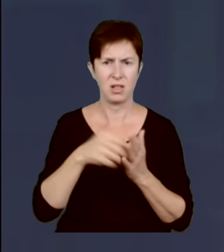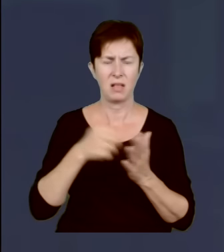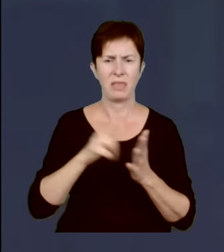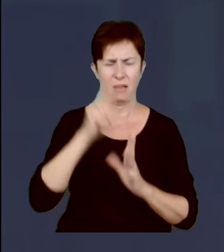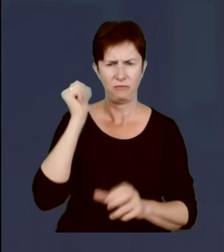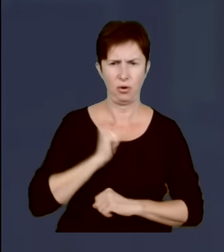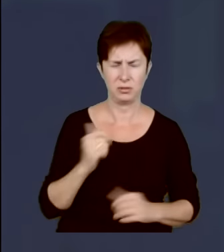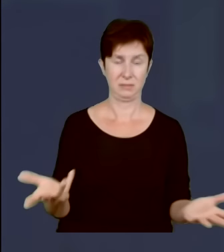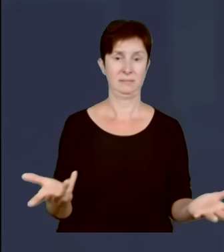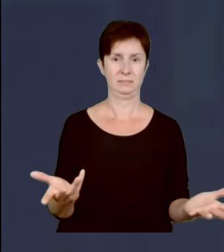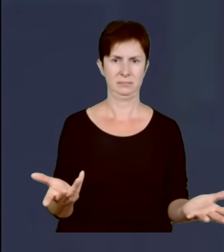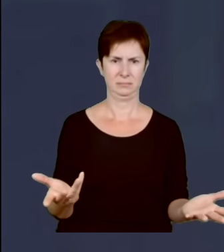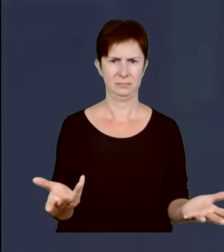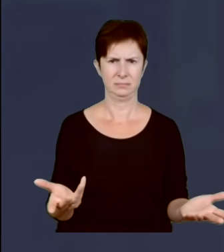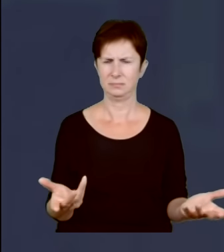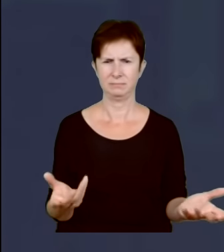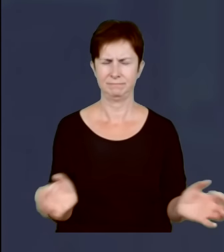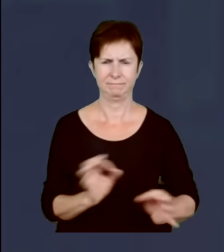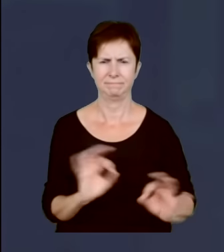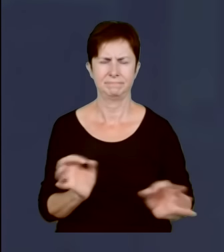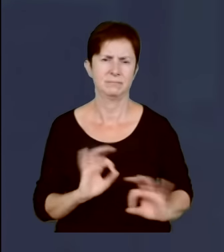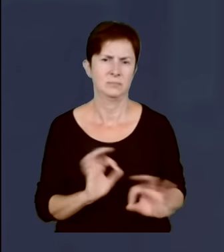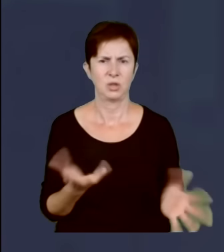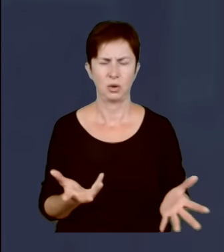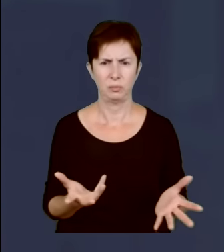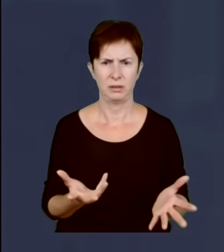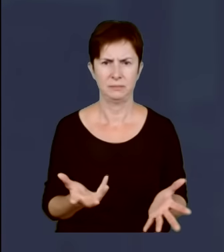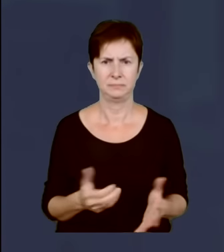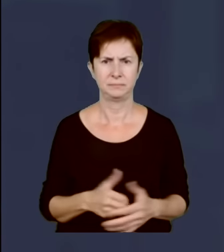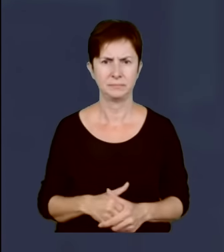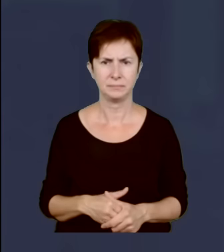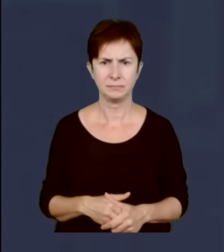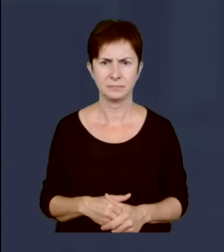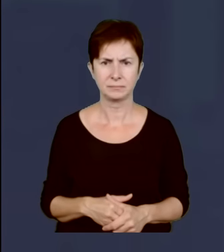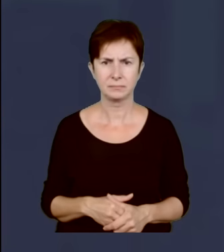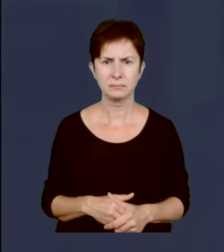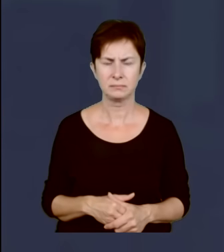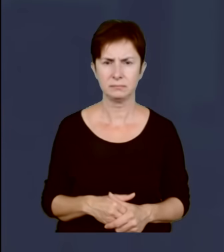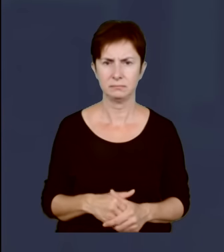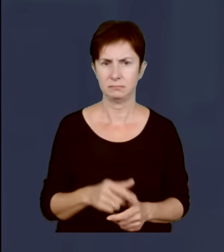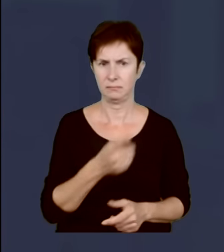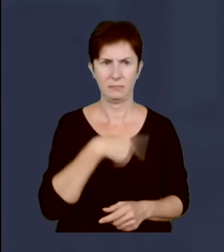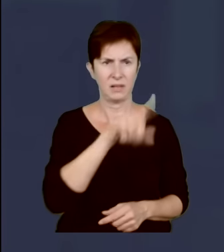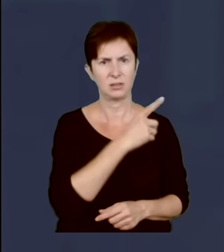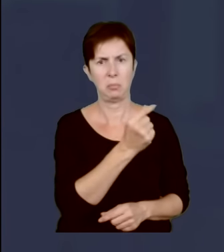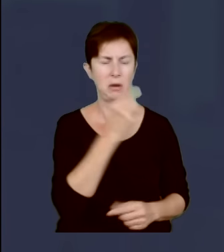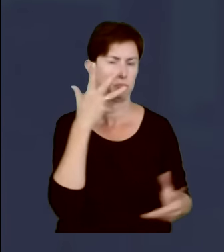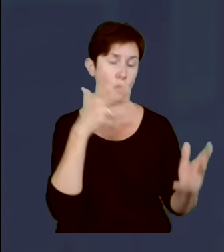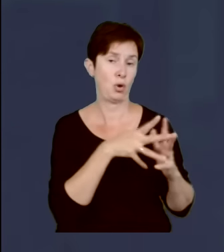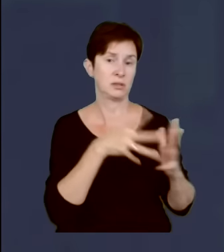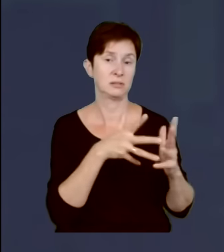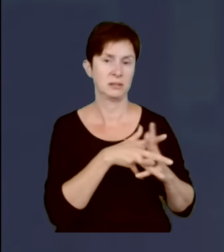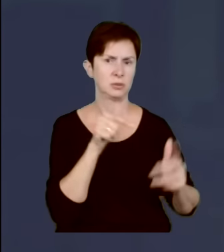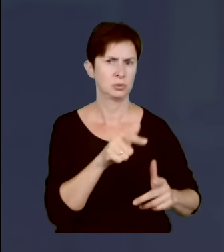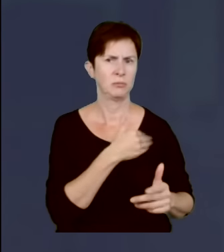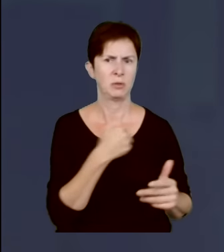w ten sposób, podważyli wiarygodność naszego kraju, no bo nasi partnerzy ocenili, że coś się